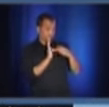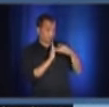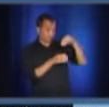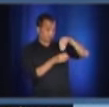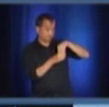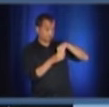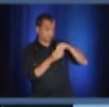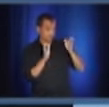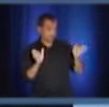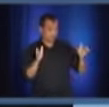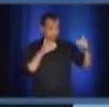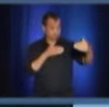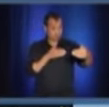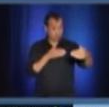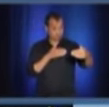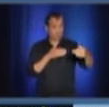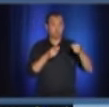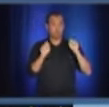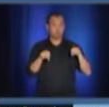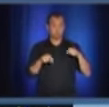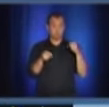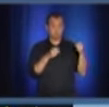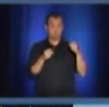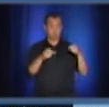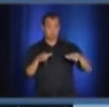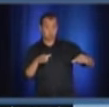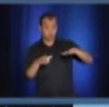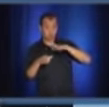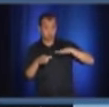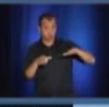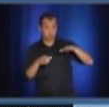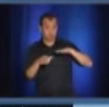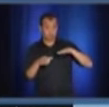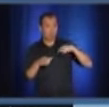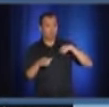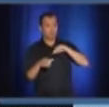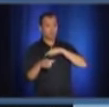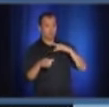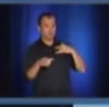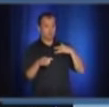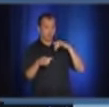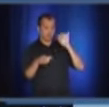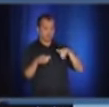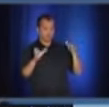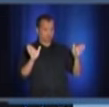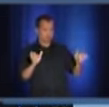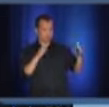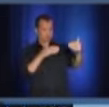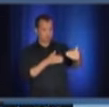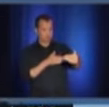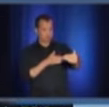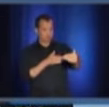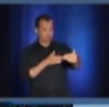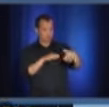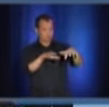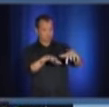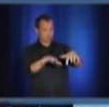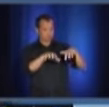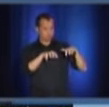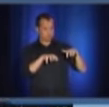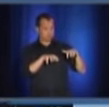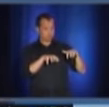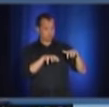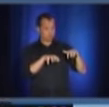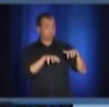lien avec le 50. Si ça avait été le cas, on aurait peut-être changé notre fusil d'épaule. Mais il est